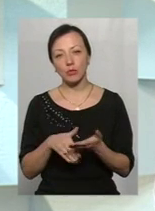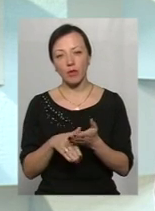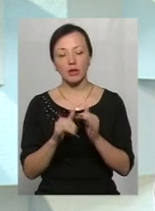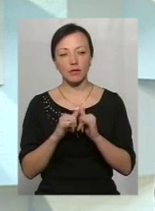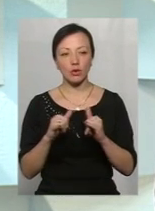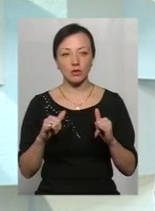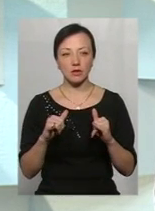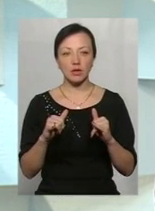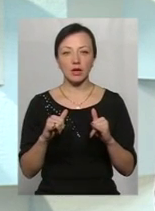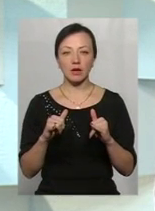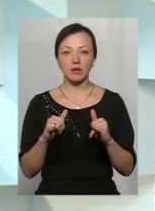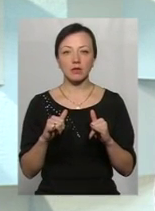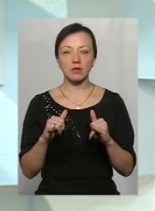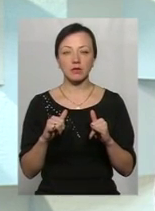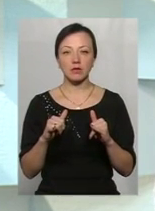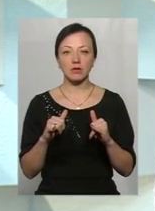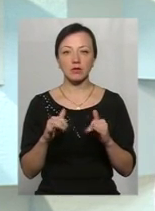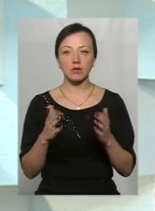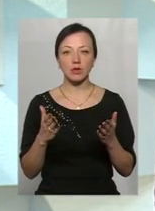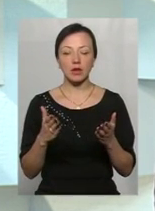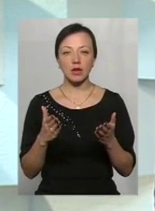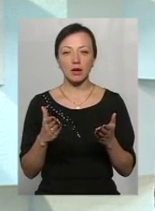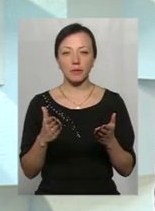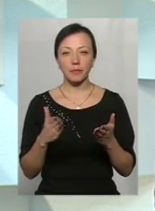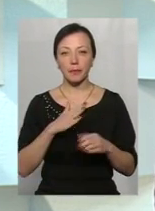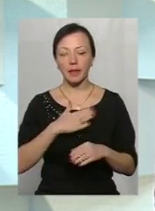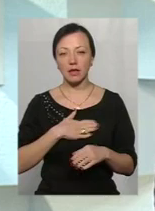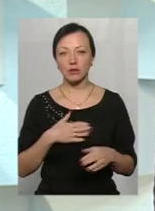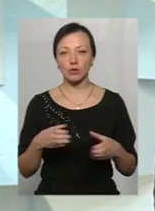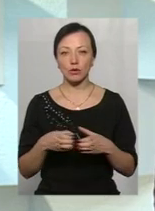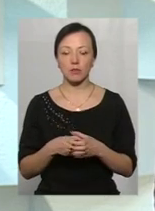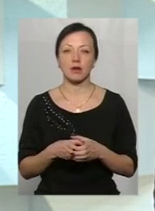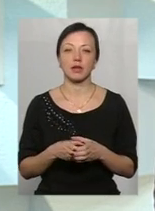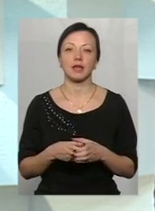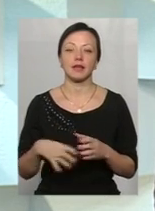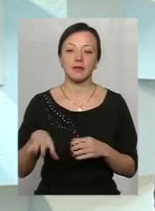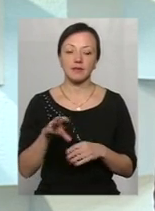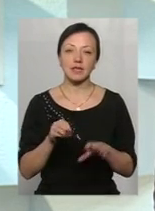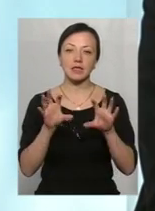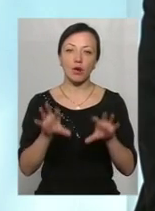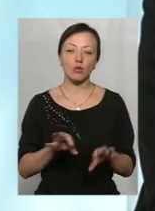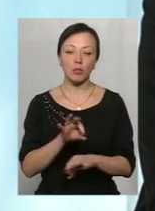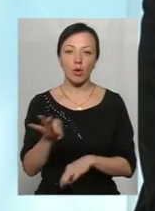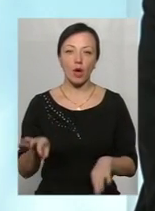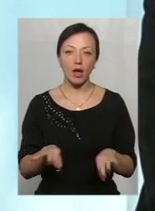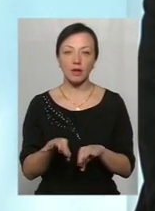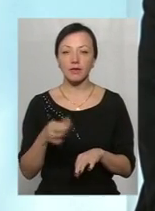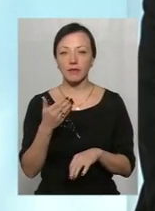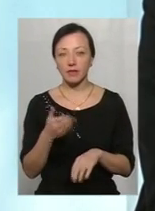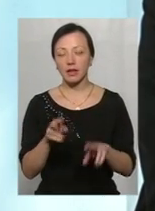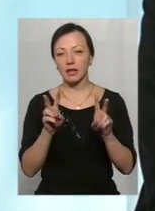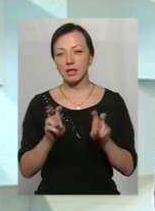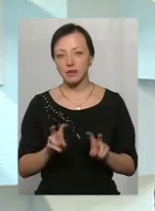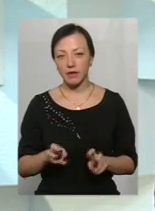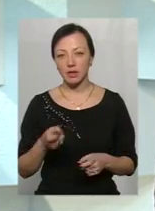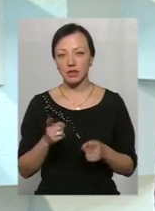розвитку індесторів, як мають допомагати нам в розвитку нашої громади. Тобто ось ті всі законопроєкти, про які ви називали,